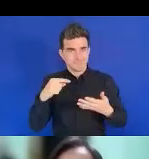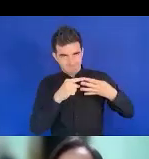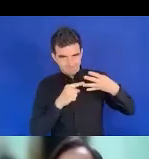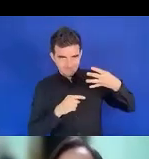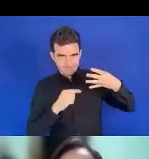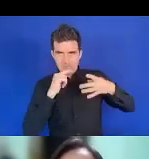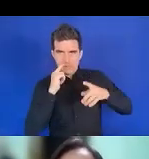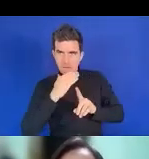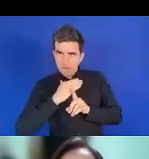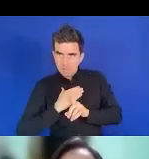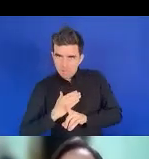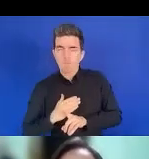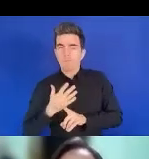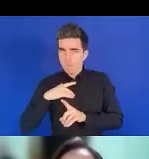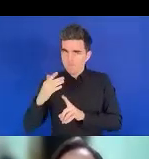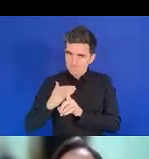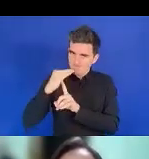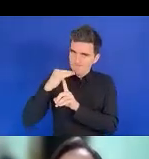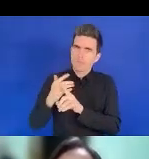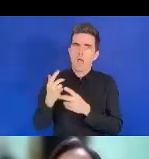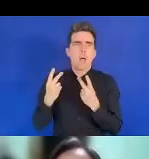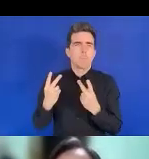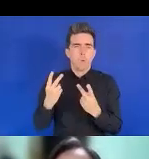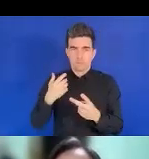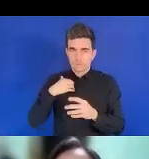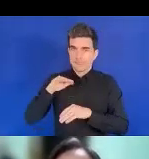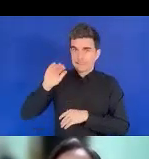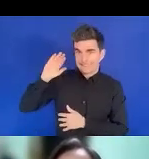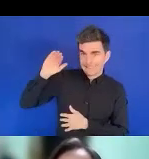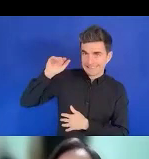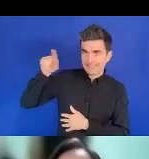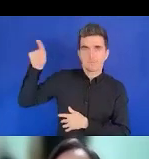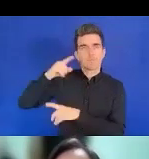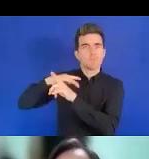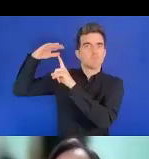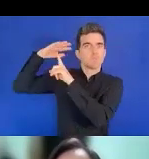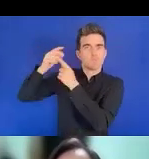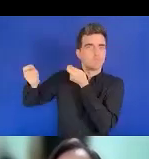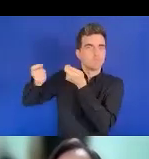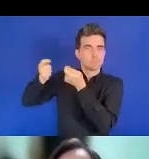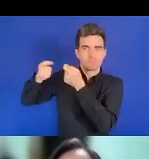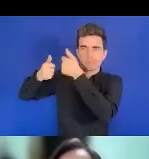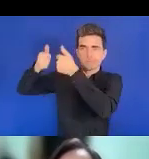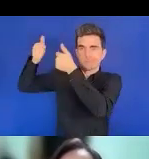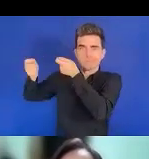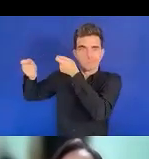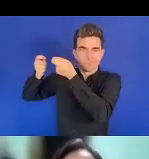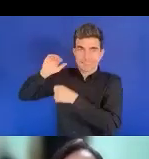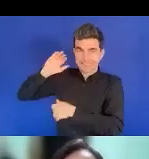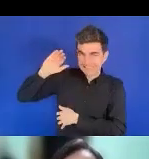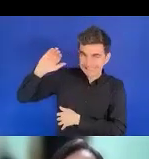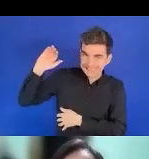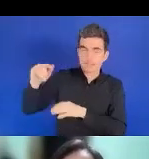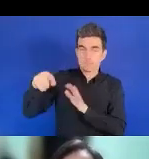qu'ils pourraient avoir des actions qui auront besoin de soutien. Prochaine diapositive, s'il vous plaît.